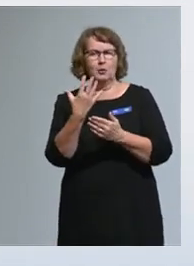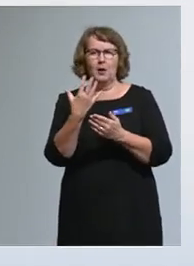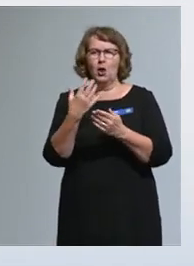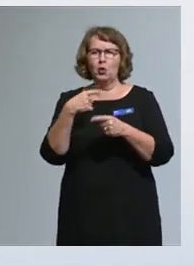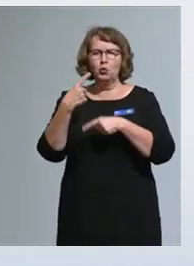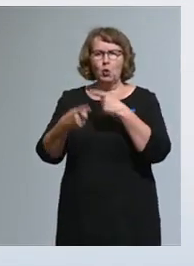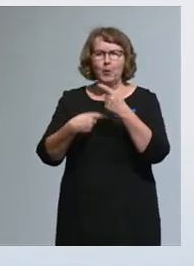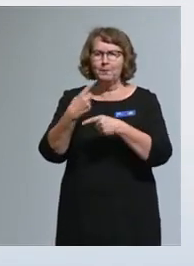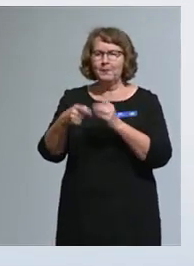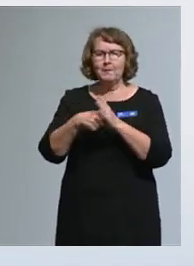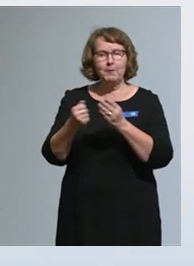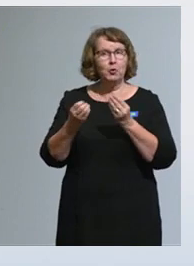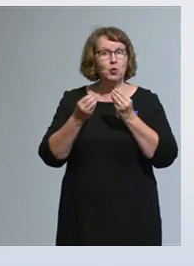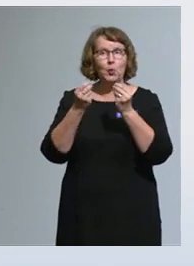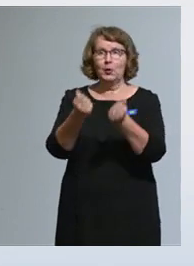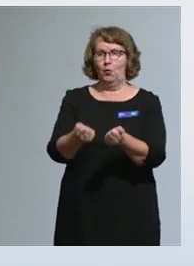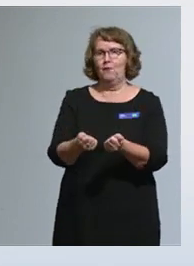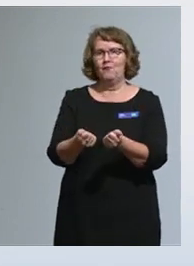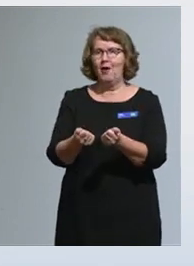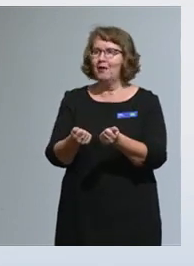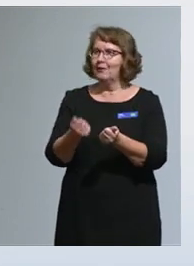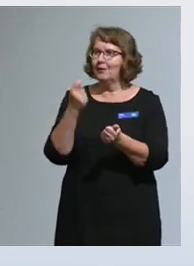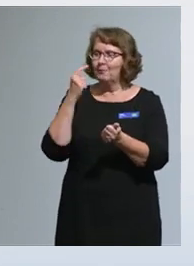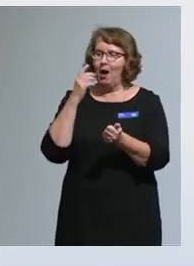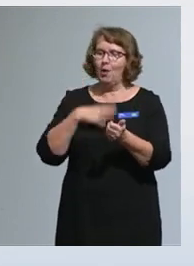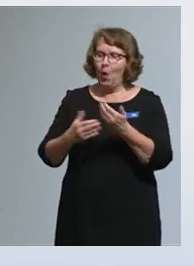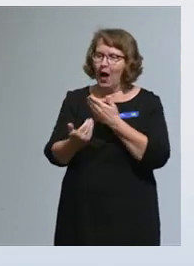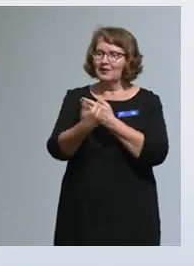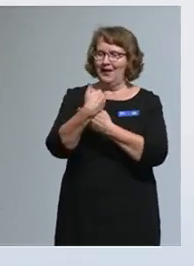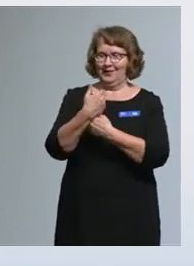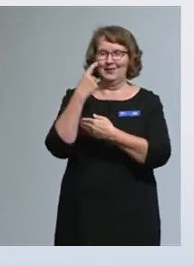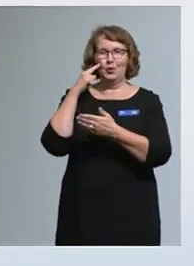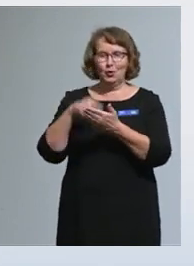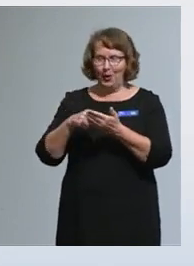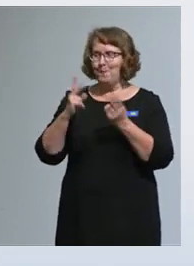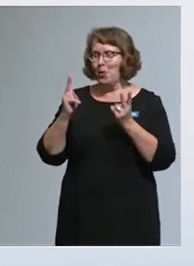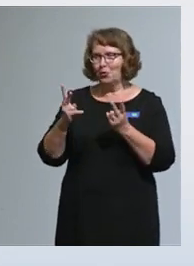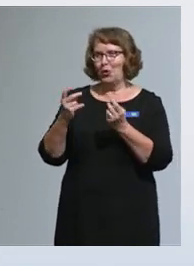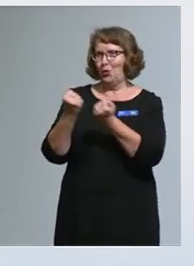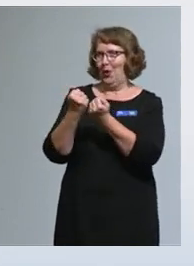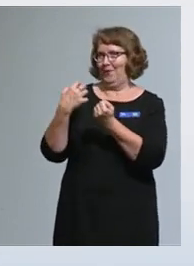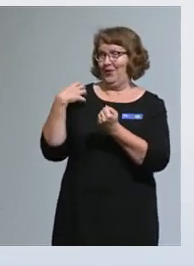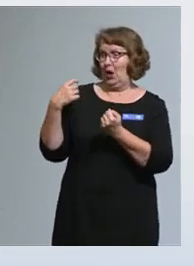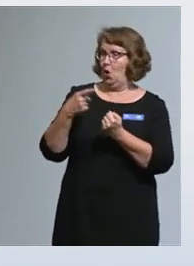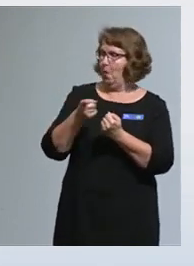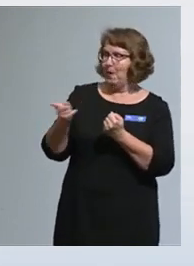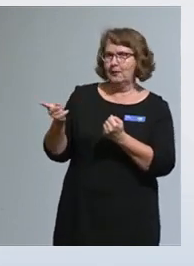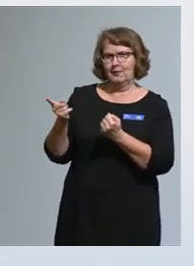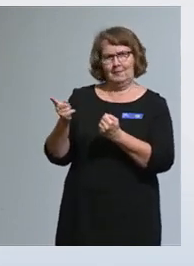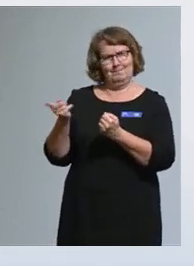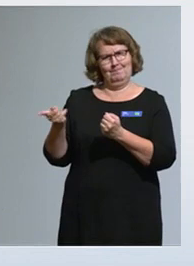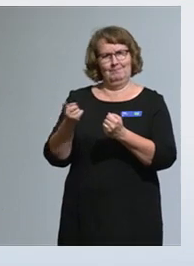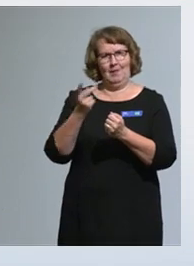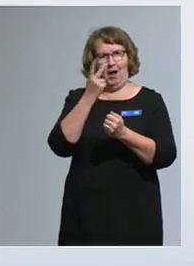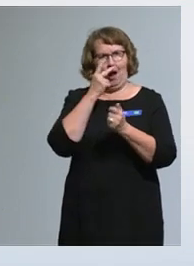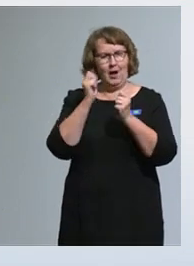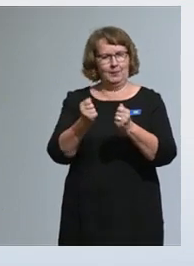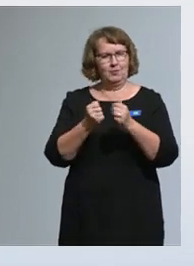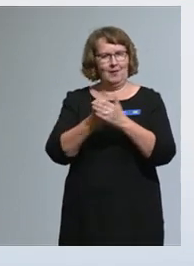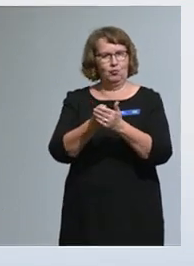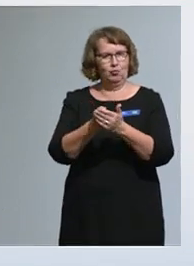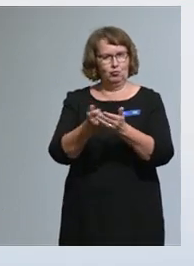niin haluamme sinne asiakkaat, siinä tarkoitan myös sitten ihan meidän kollega viranomaisia, jotka käsittelee näitä